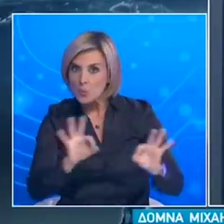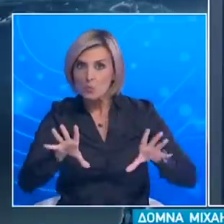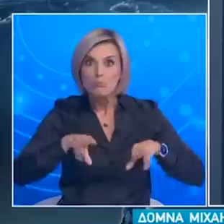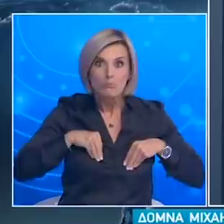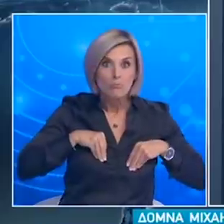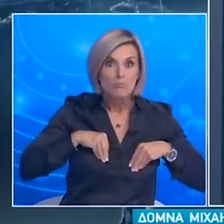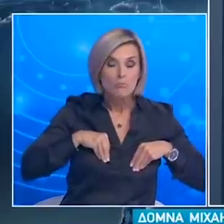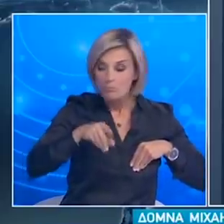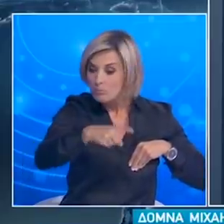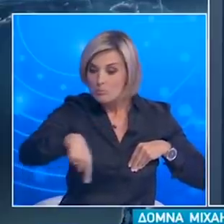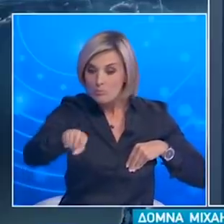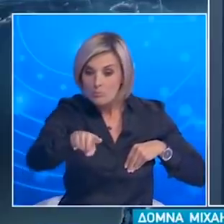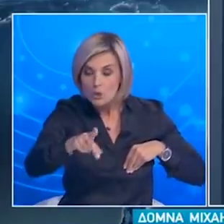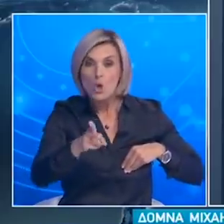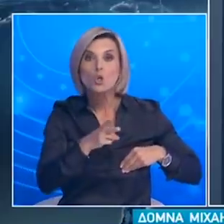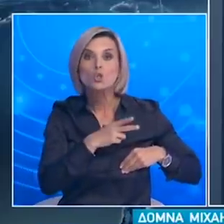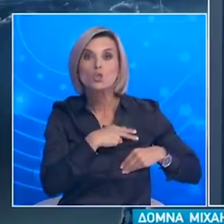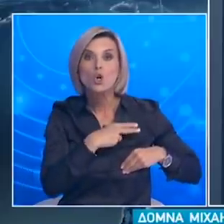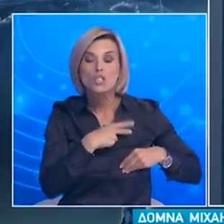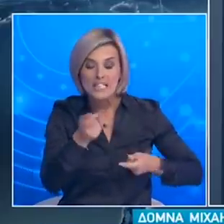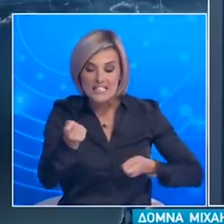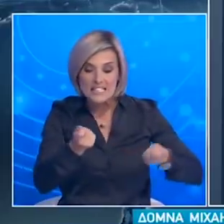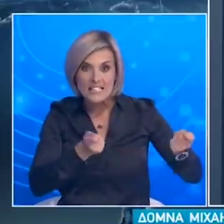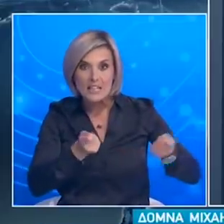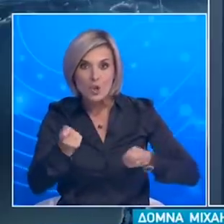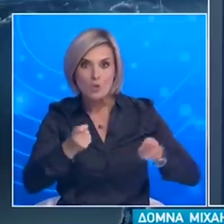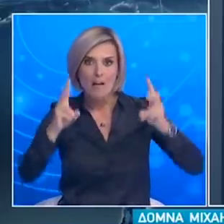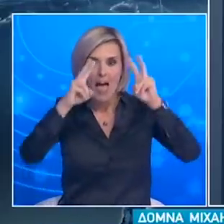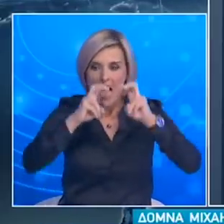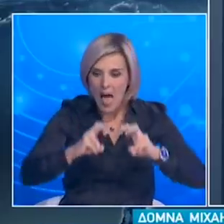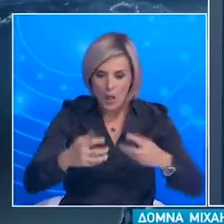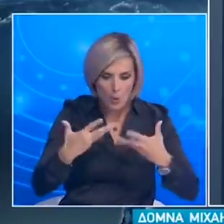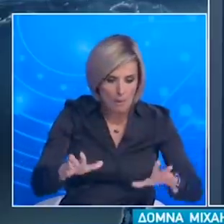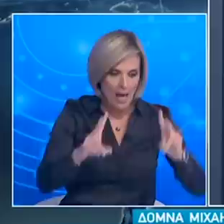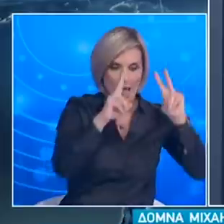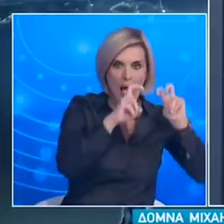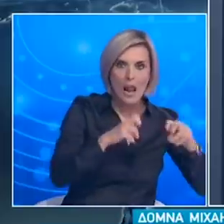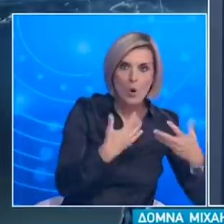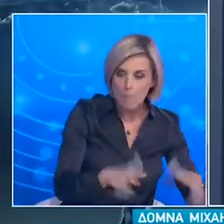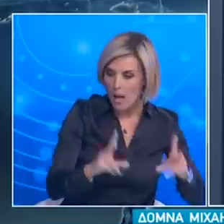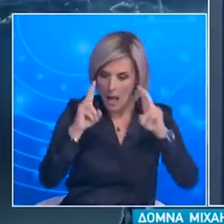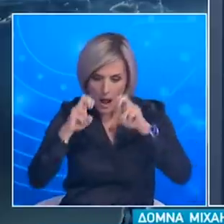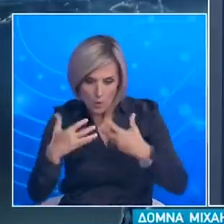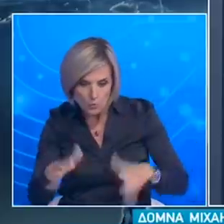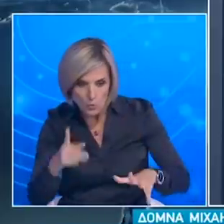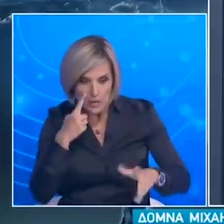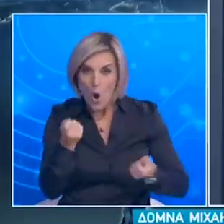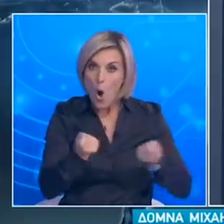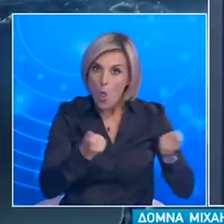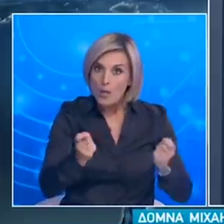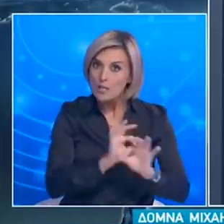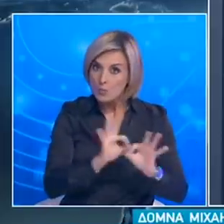Καθιερώνονται Συντονισμένη και συχνή έλεγχη στις μονάδες φροντίδας ηλικιωμένων για την τήρηση των προβλεπόμενων οδηγιών